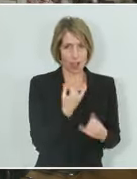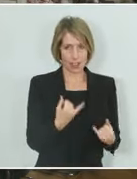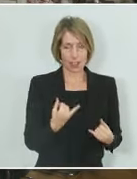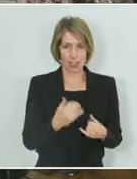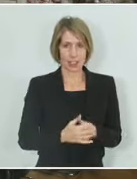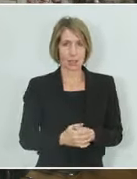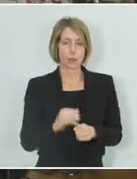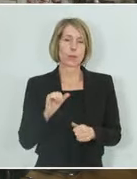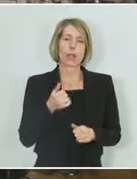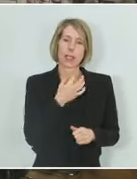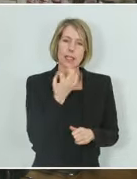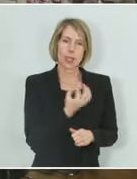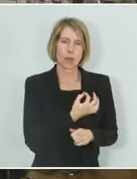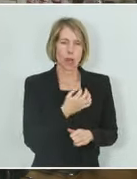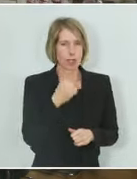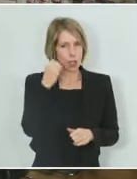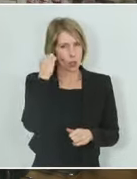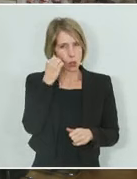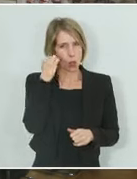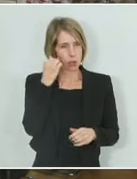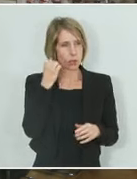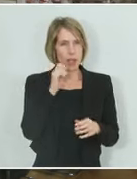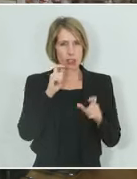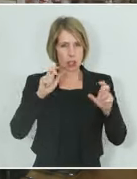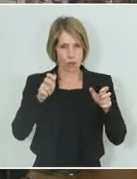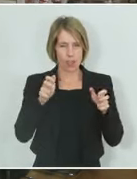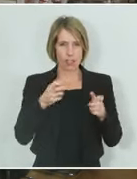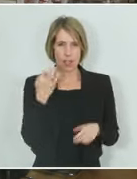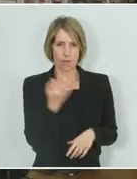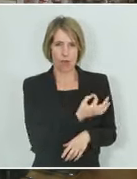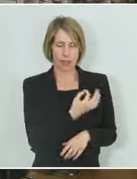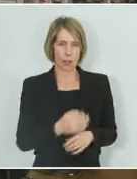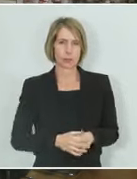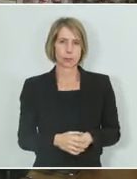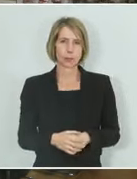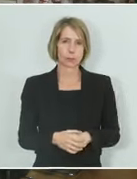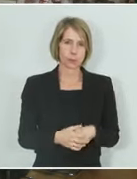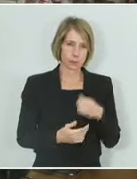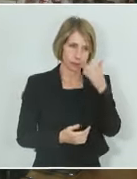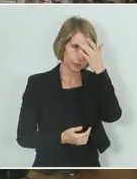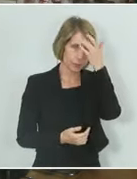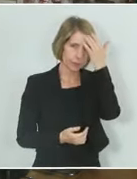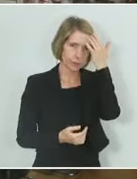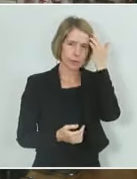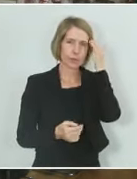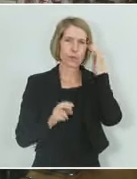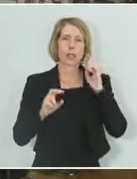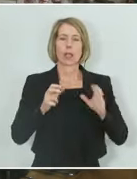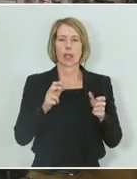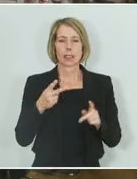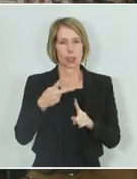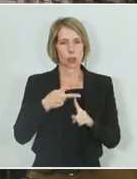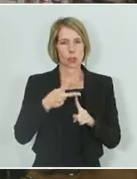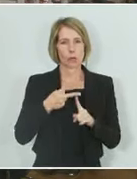Erste Frage, kosovarisches Fernsehen, Badolze von Radio TV Kosovo.